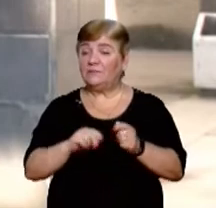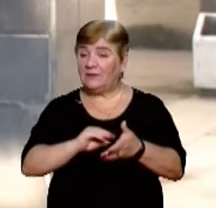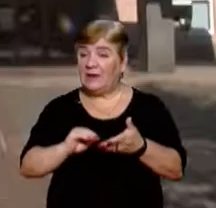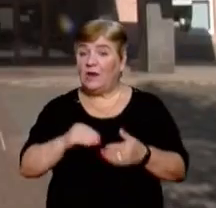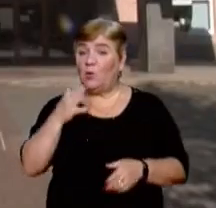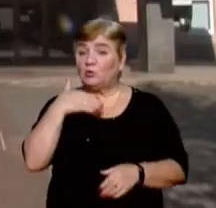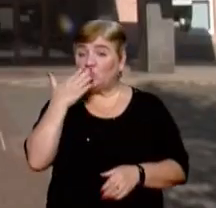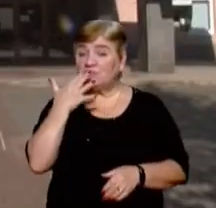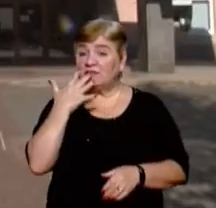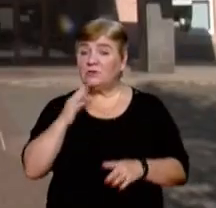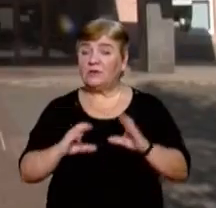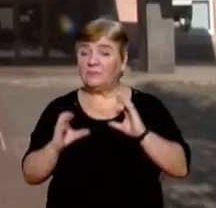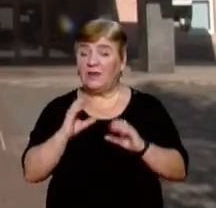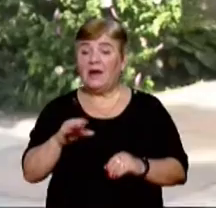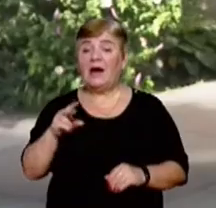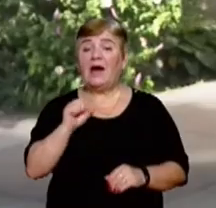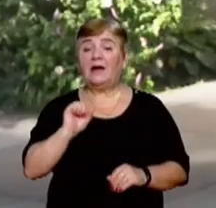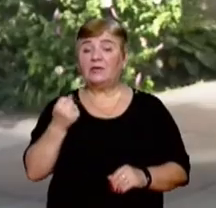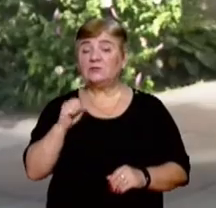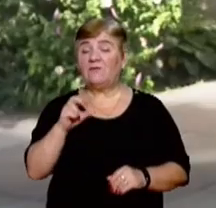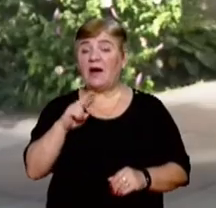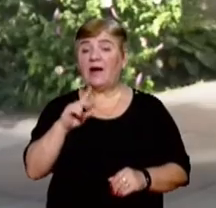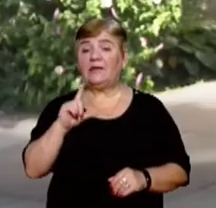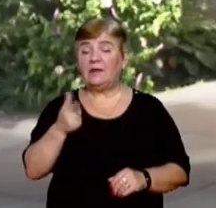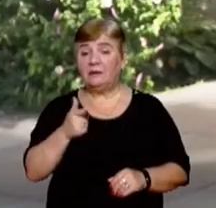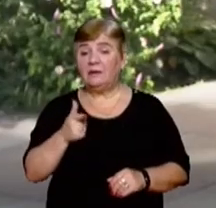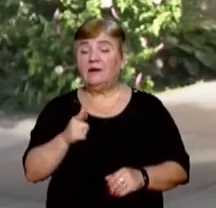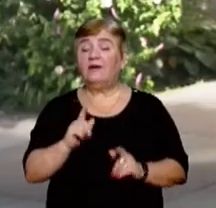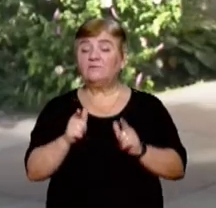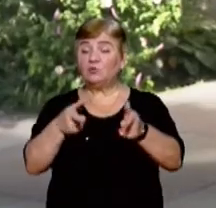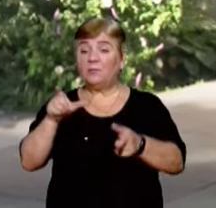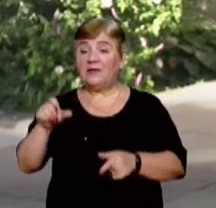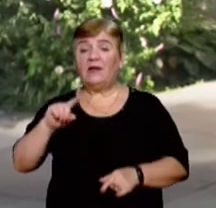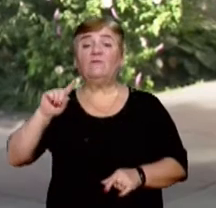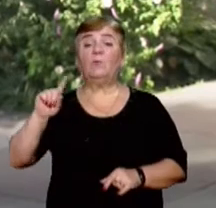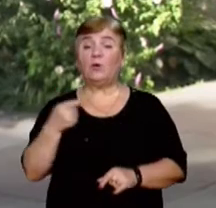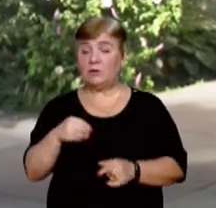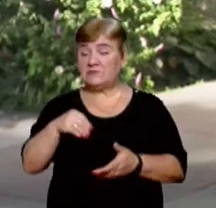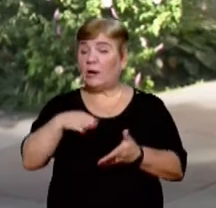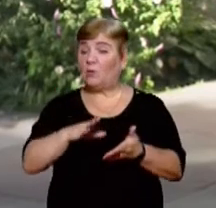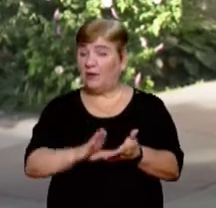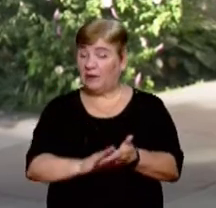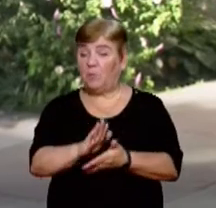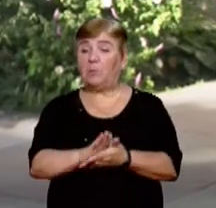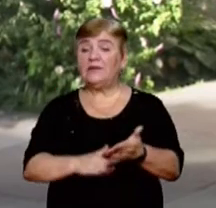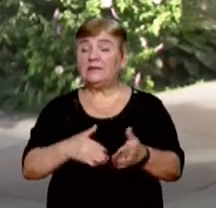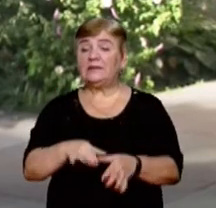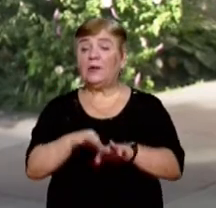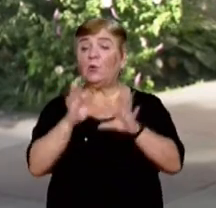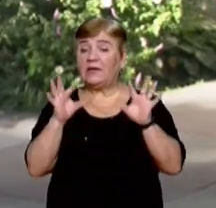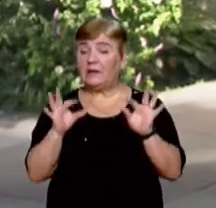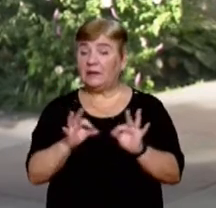Ужгородського національного університету Ярослав Агій. Далі вступники повинні виконати вимоги щодо зарахування, тобто подати оригінали